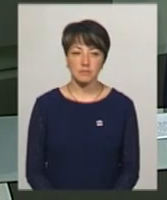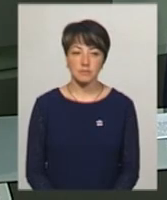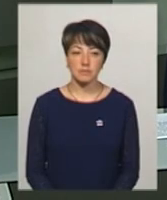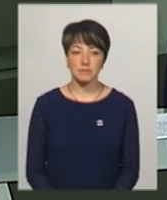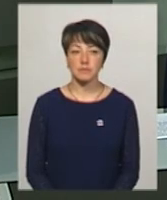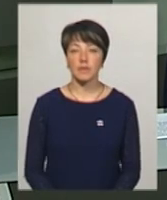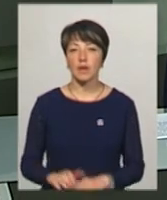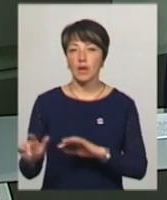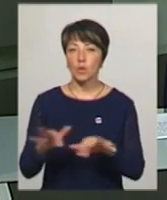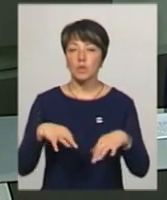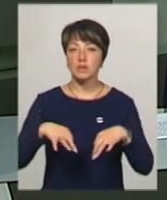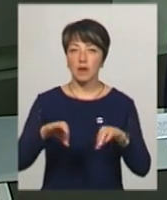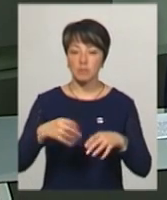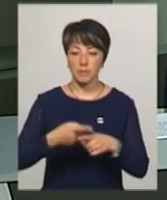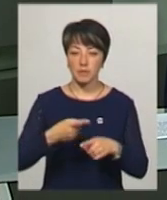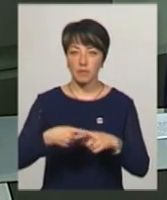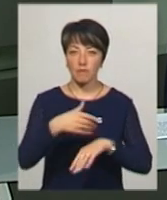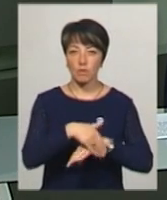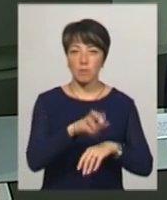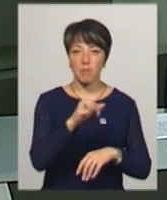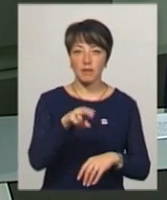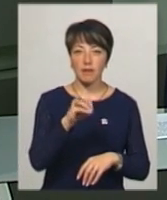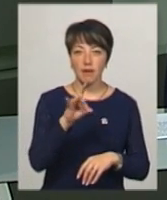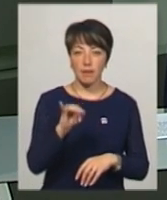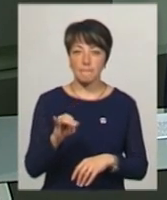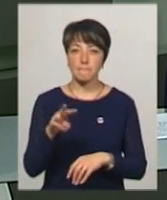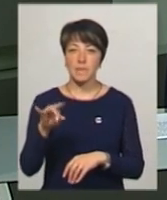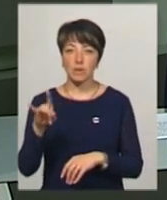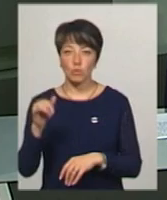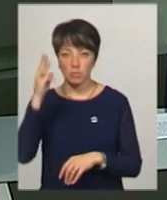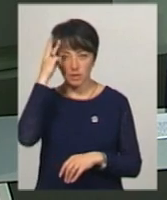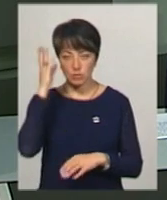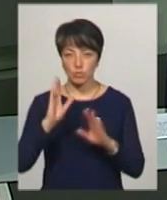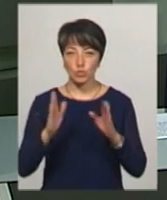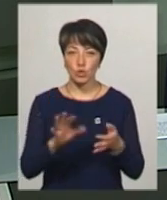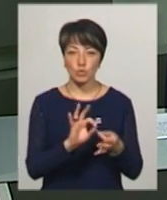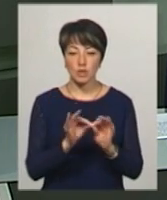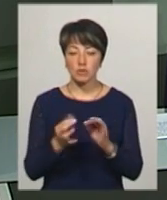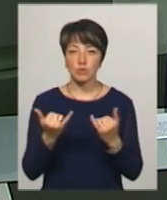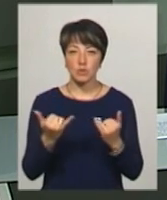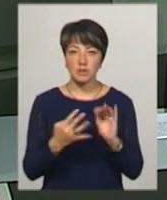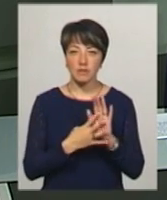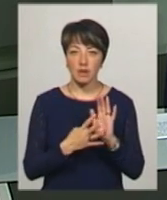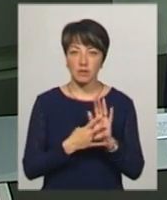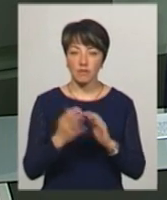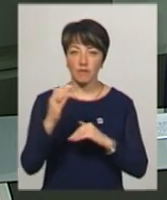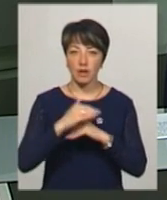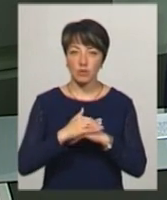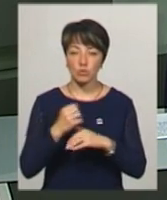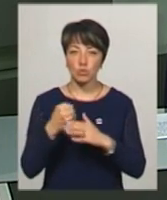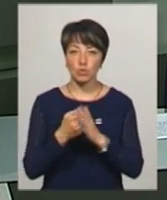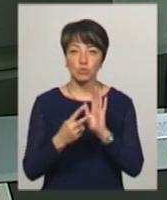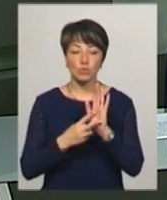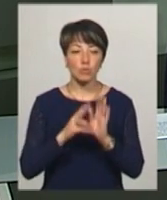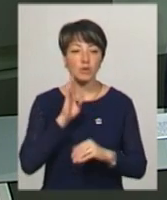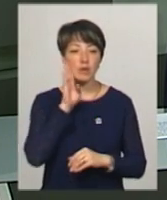Рух транспорту на перехресті вулиці Бандери та проспекту Миру обласного центру буде ускладнено сьогодні з 9-ї години вечора до